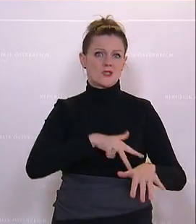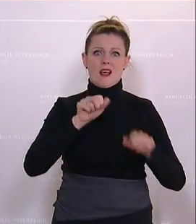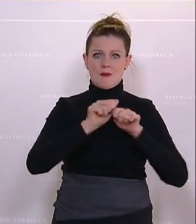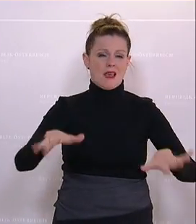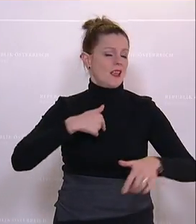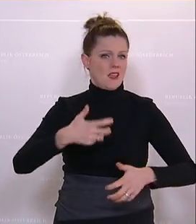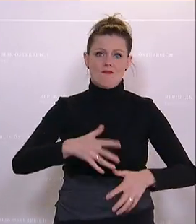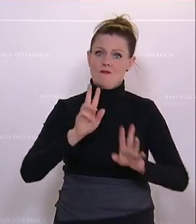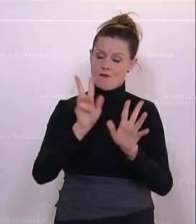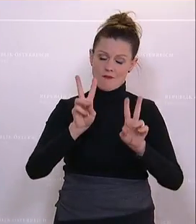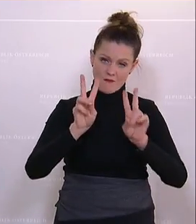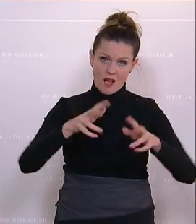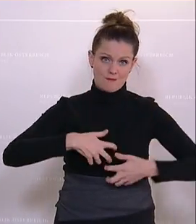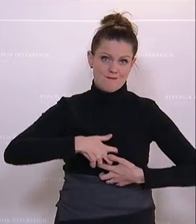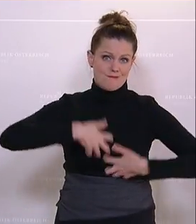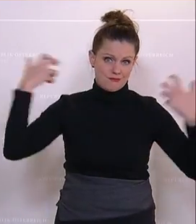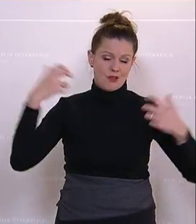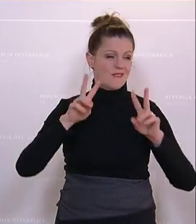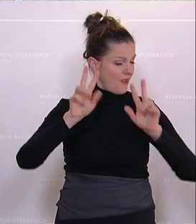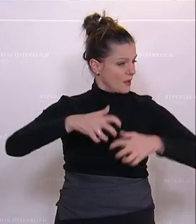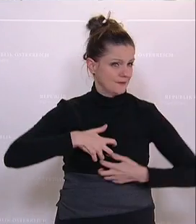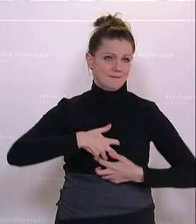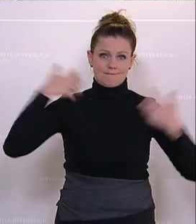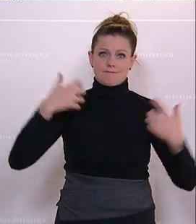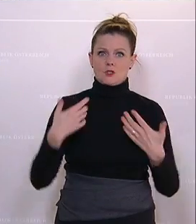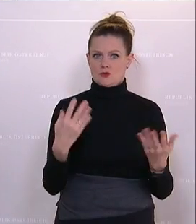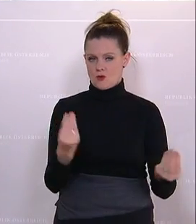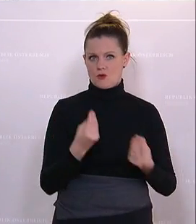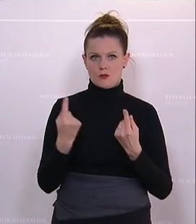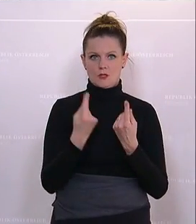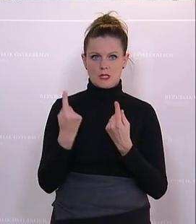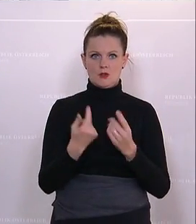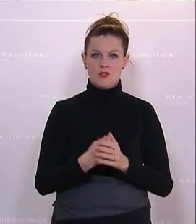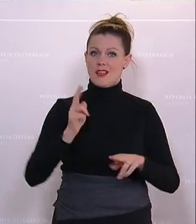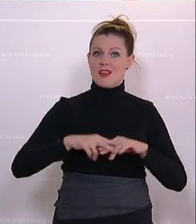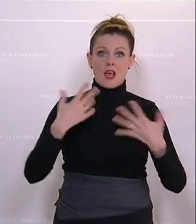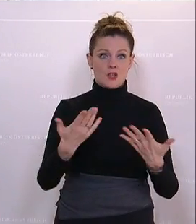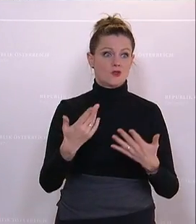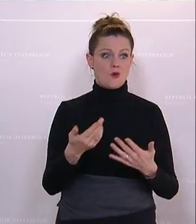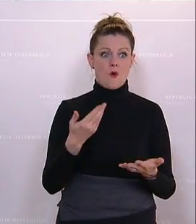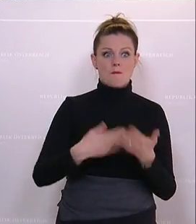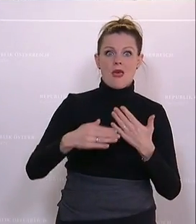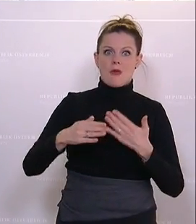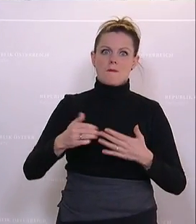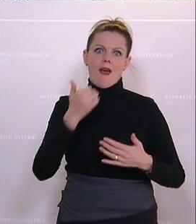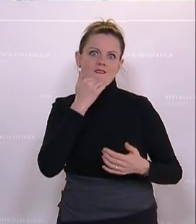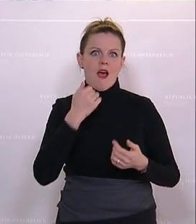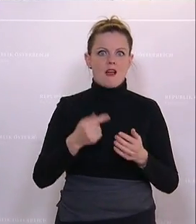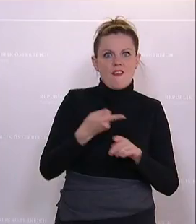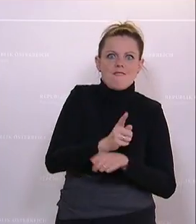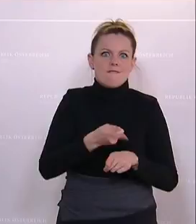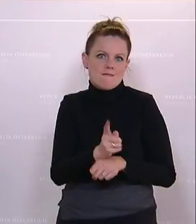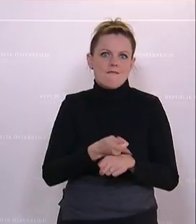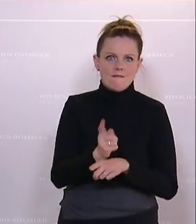erzürnt, meine Damen und Herren, und sehr erzürnt bei den Ganzen, wenn noch weiter Benzin ins Feiergossen wird, wenn weiterhin wieder